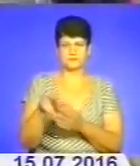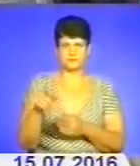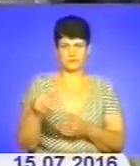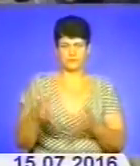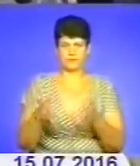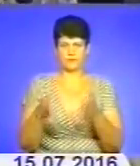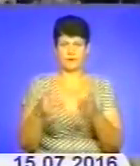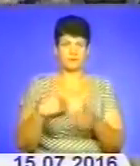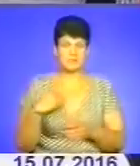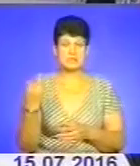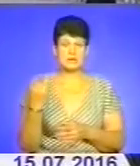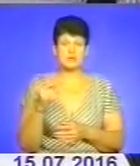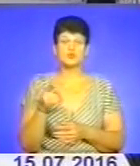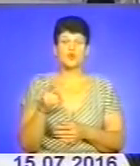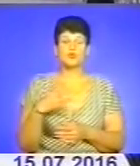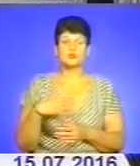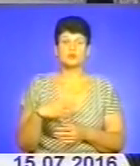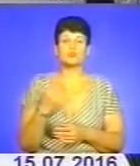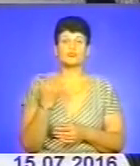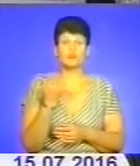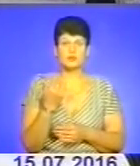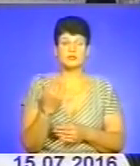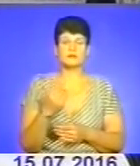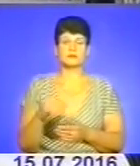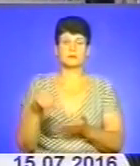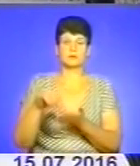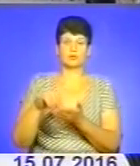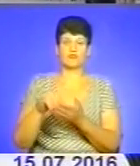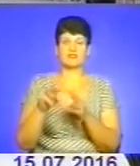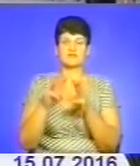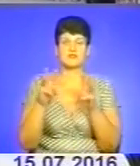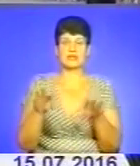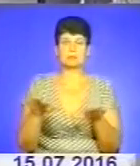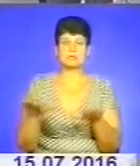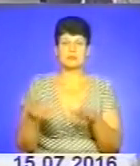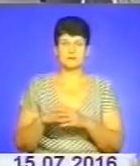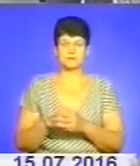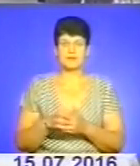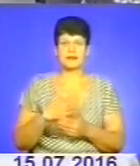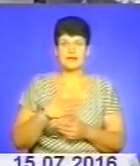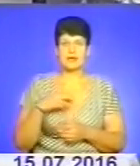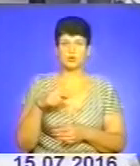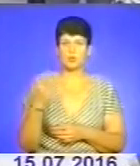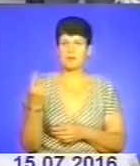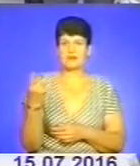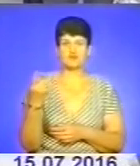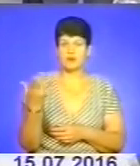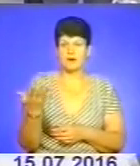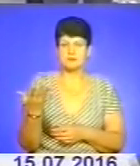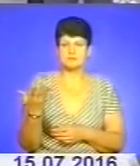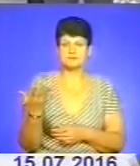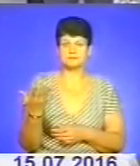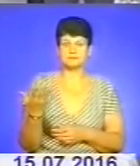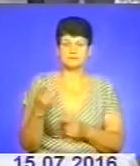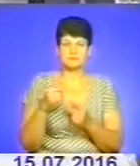Ми поцікавилися, чого очікують вони від перебування у святих місцях. Я йду перший раз, відповідно,